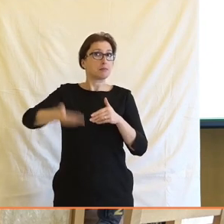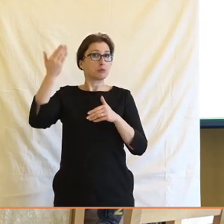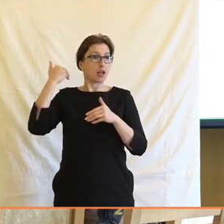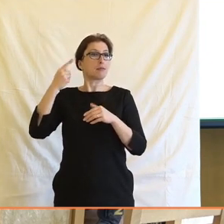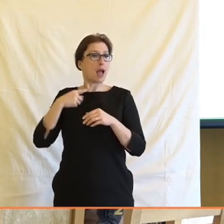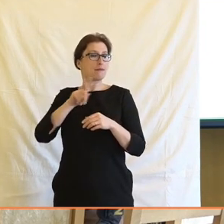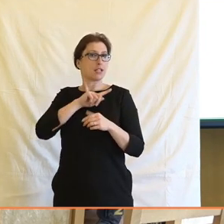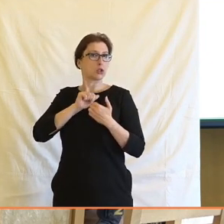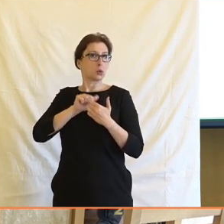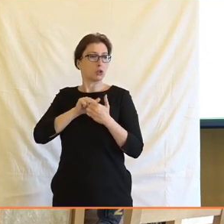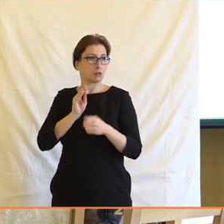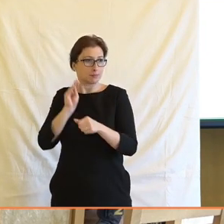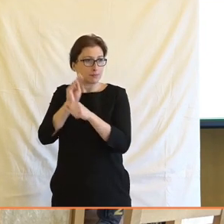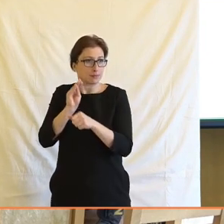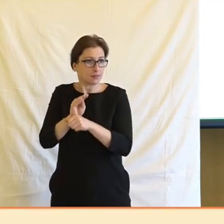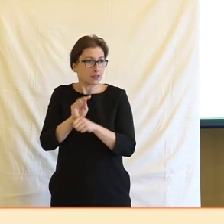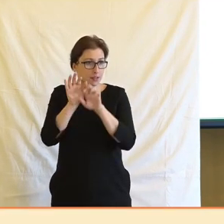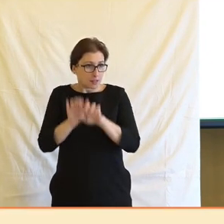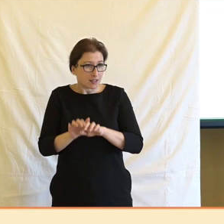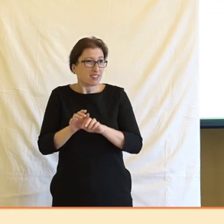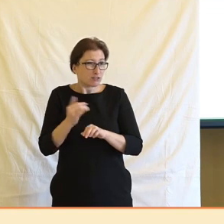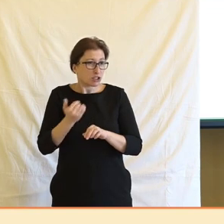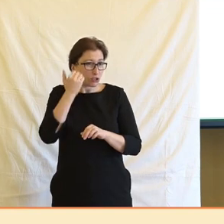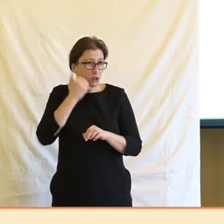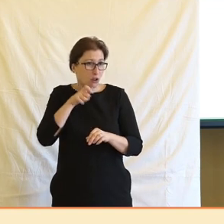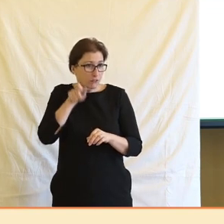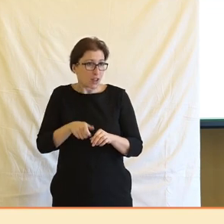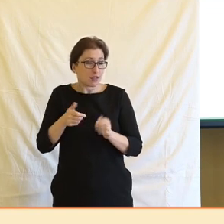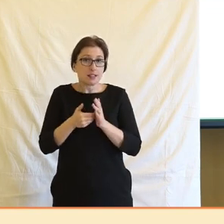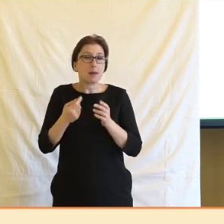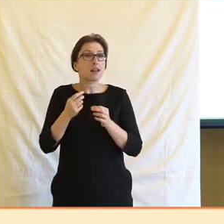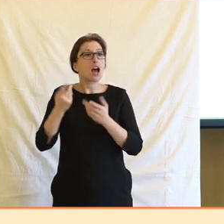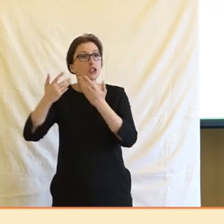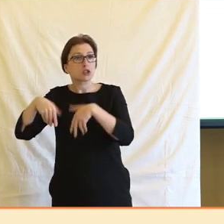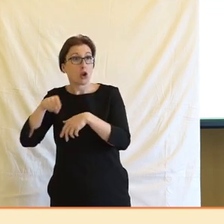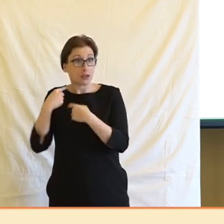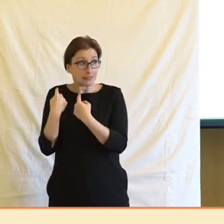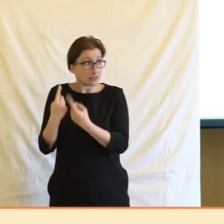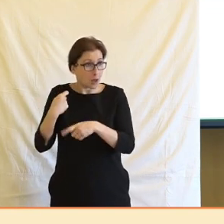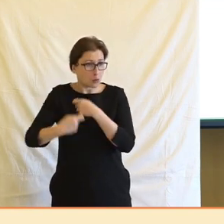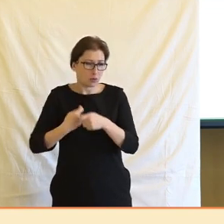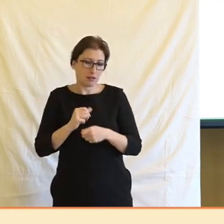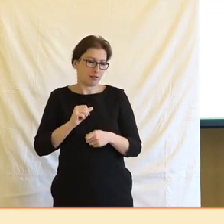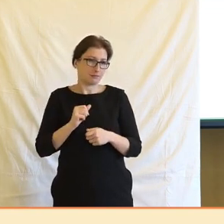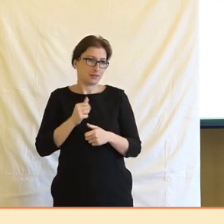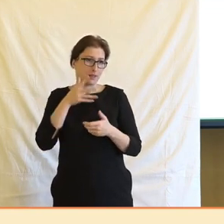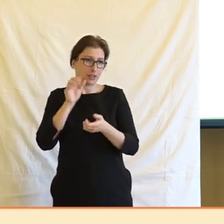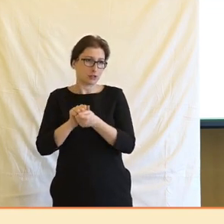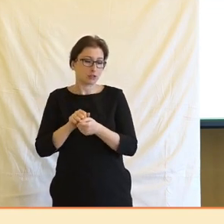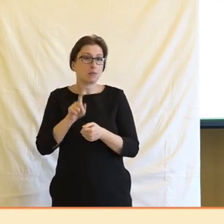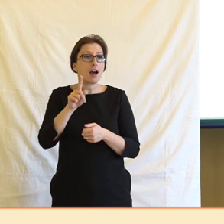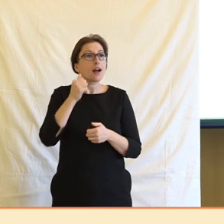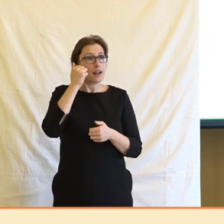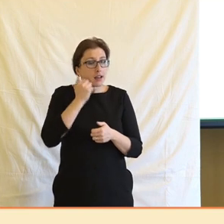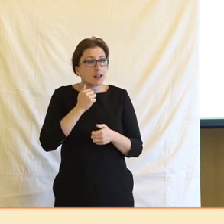a protože něco se dá očekávat, tak to je najednou něco, co pravděpodobně asi ten stroj těžko může udělat. Přesto ti lidé